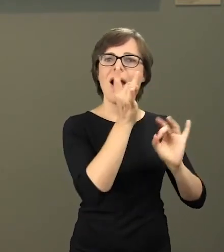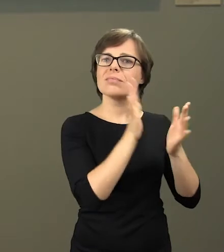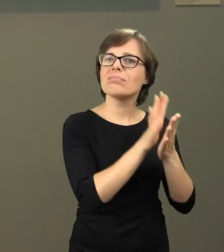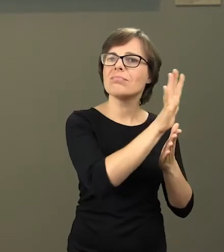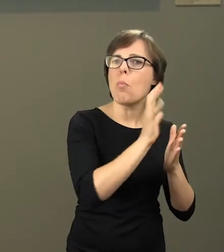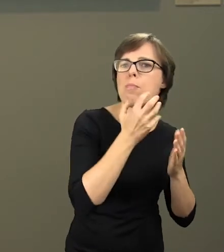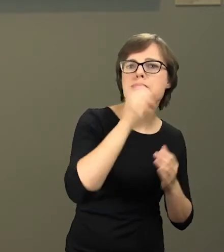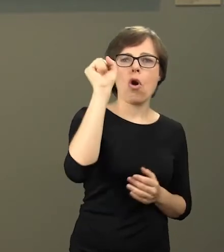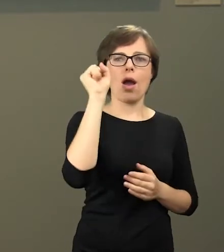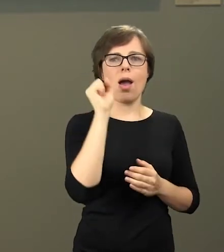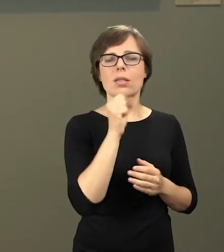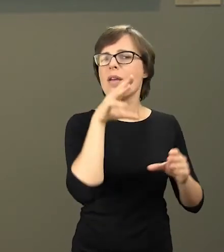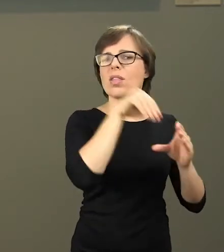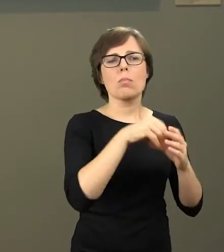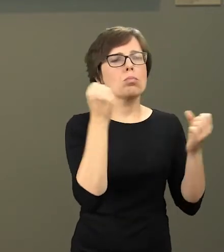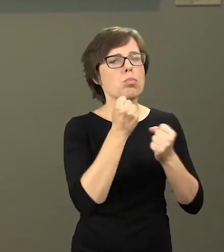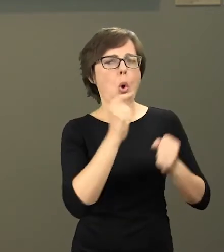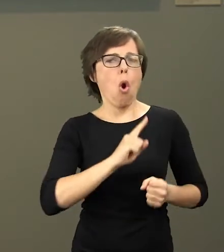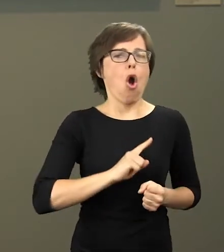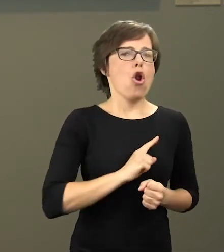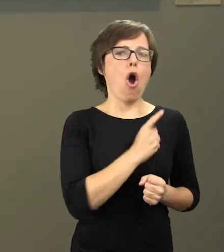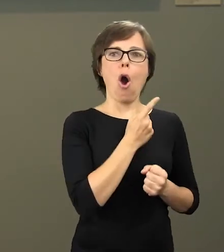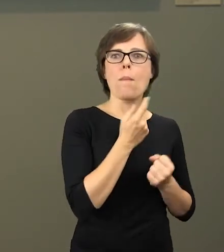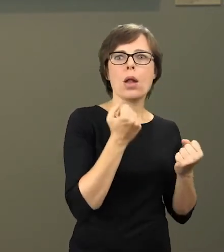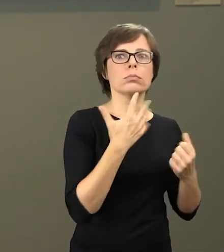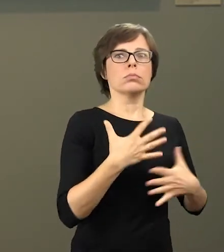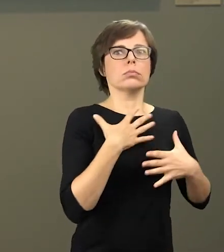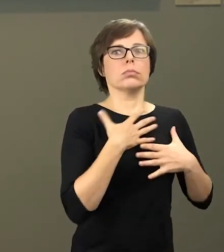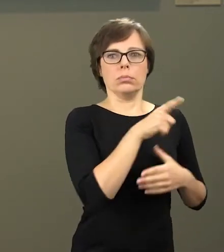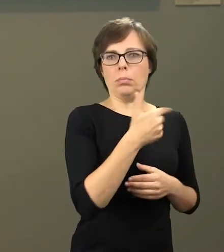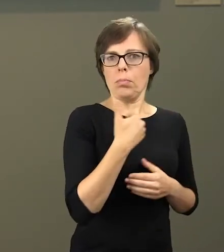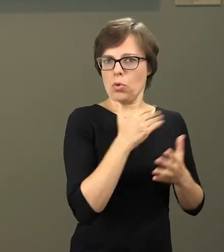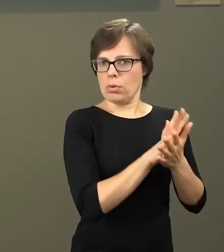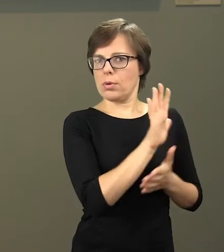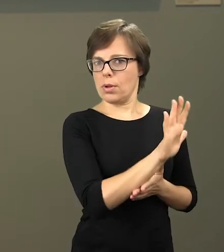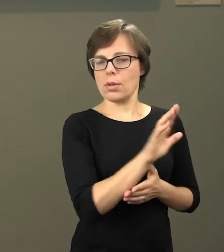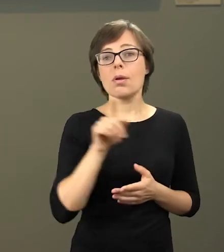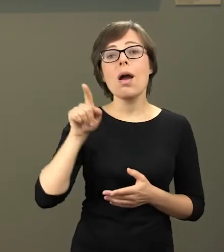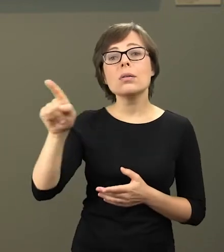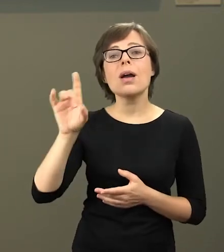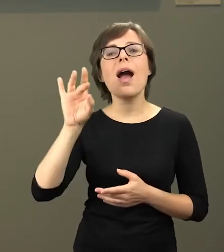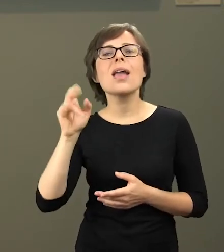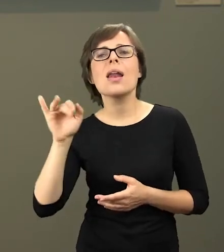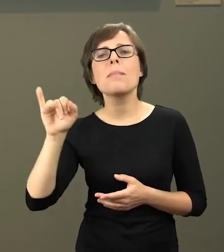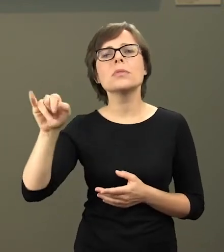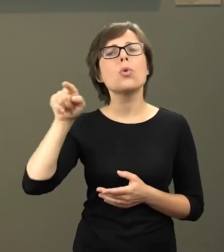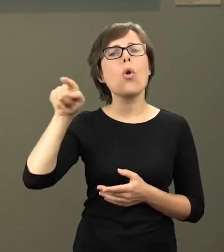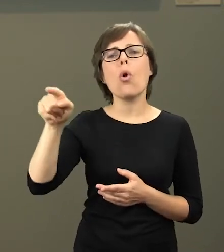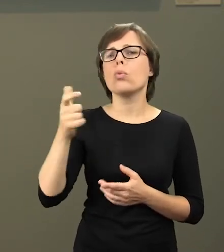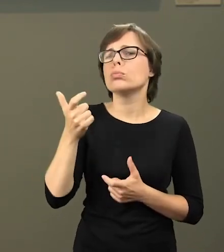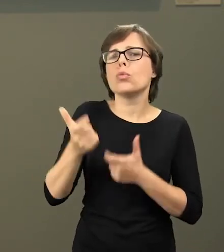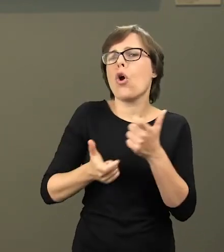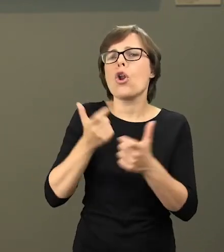pełne jeszcze romantycznego uniesienia, Maksymilian Gierymski